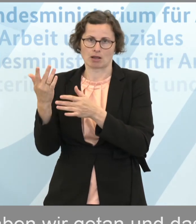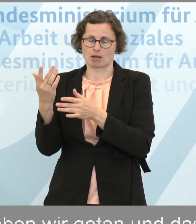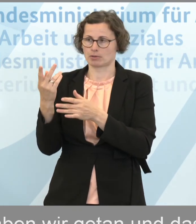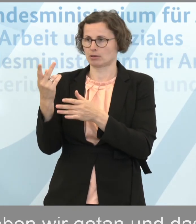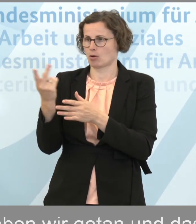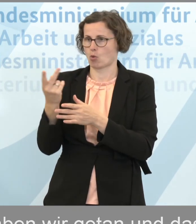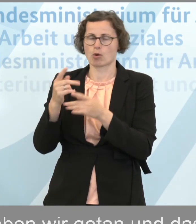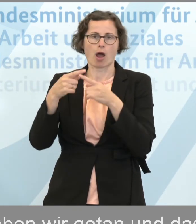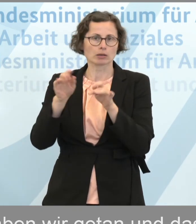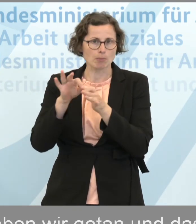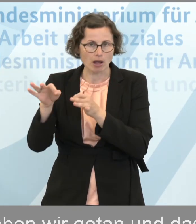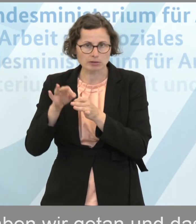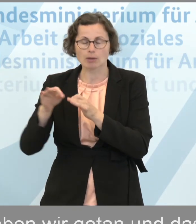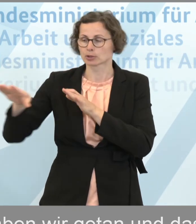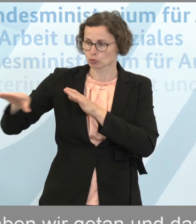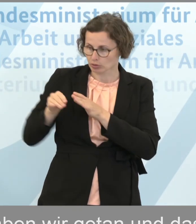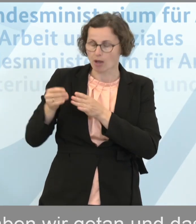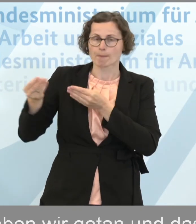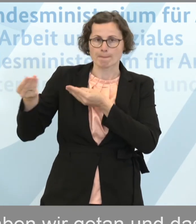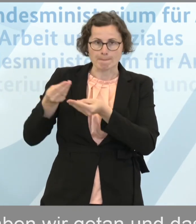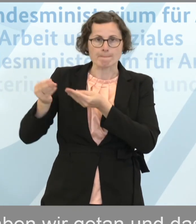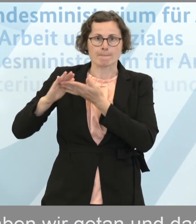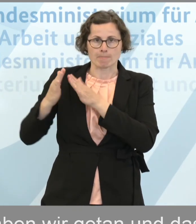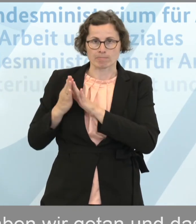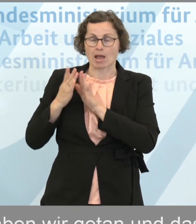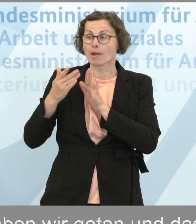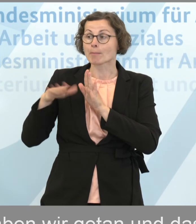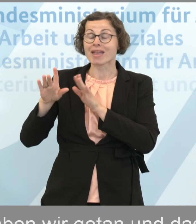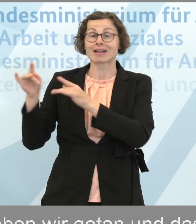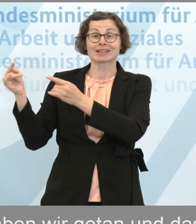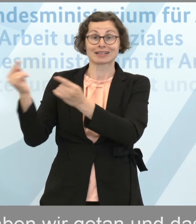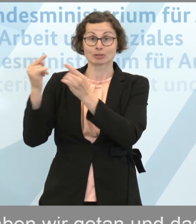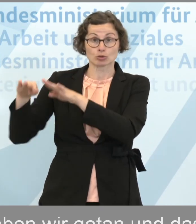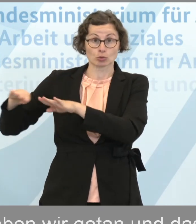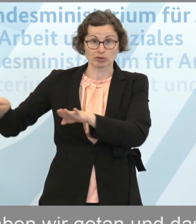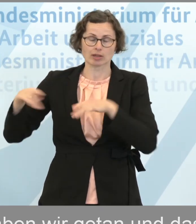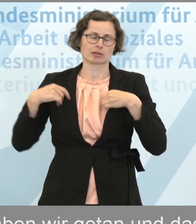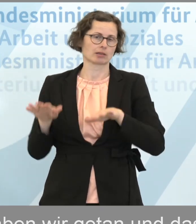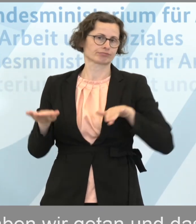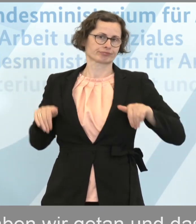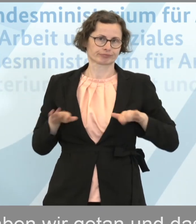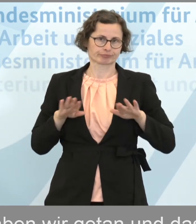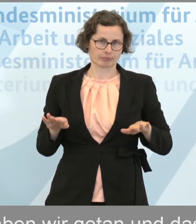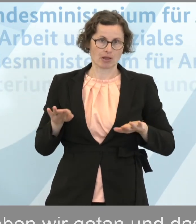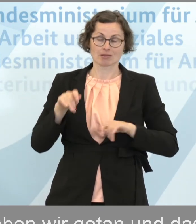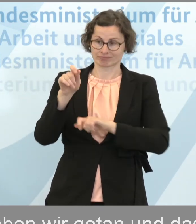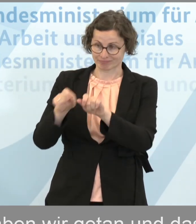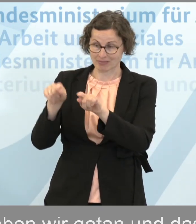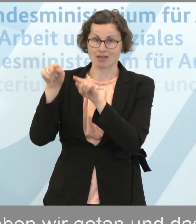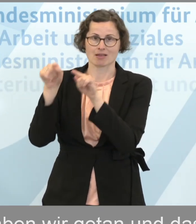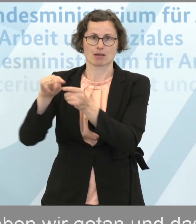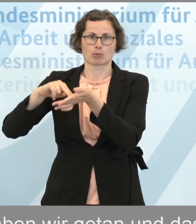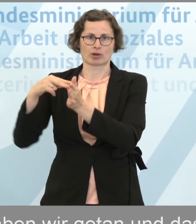Die haben wir gemeinsam erarbeitet. Aber sonst werde ich mich an dieser Debatte nicht beteiligen. Das müssen jetzt die klären, die politisch das auch in ihrer